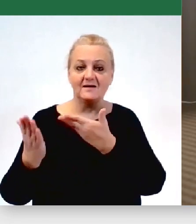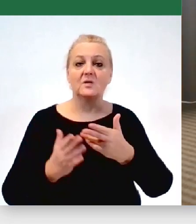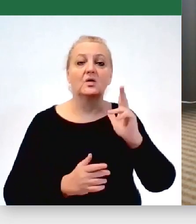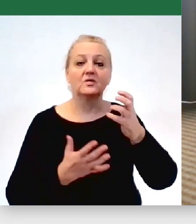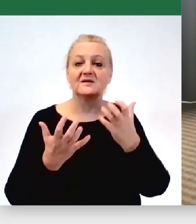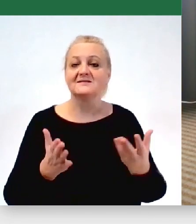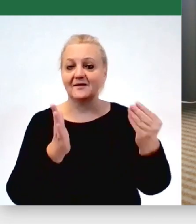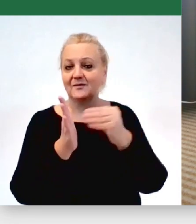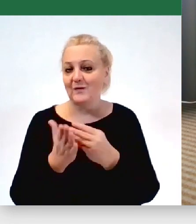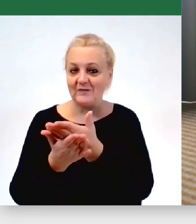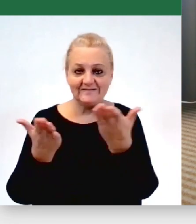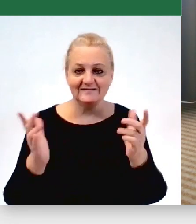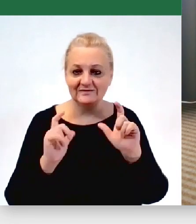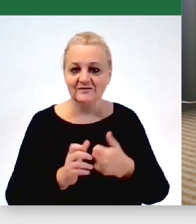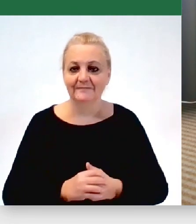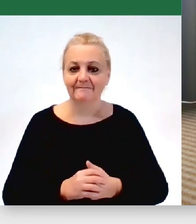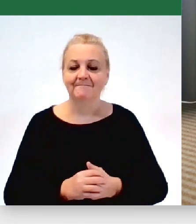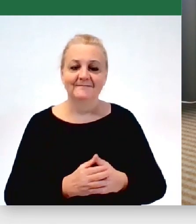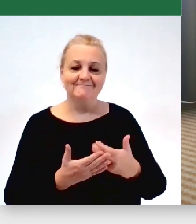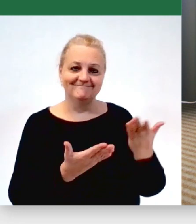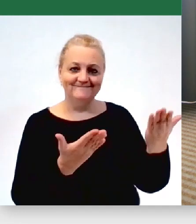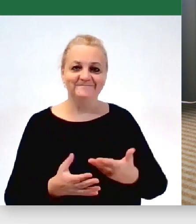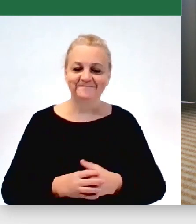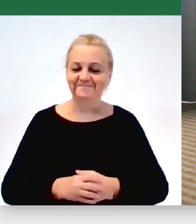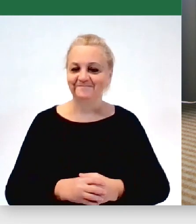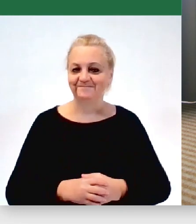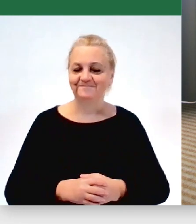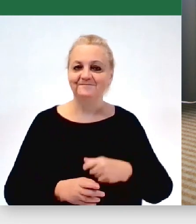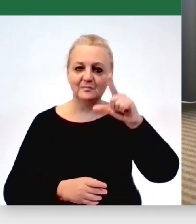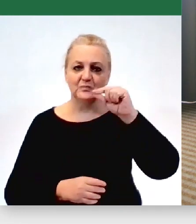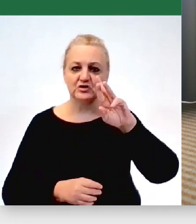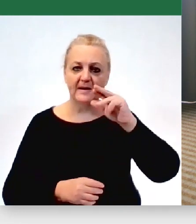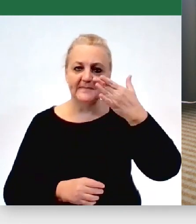dopowiedzieć. Bardzo proszę. Przemysław.